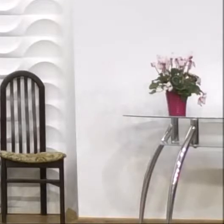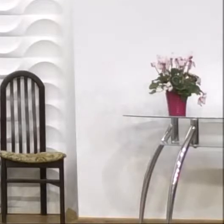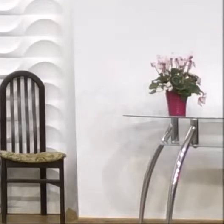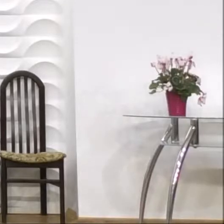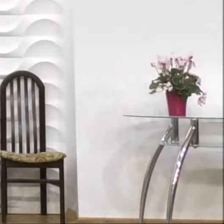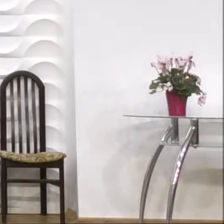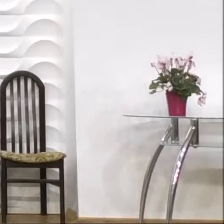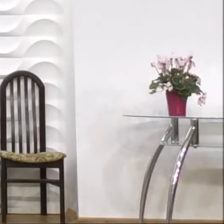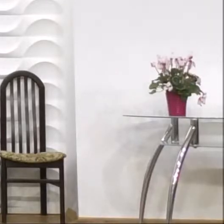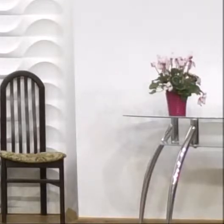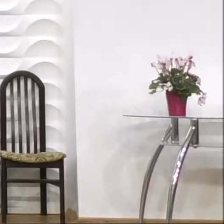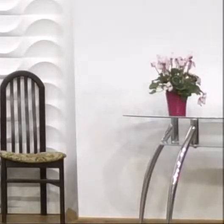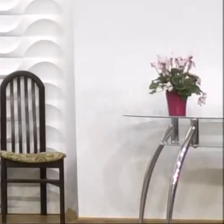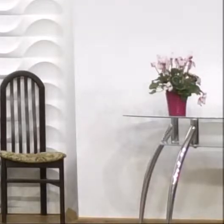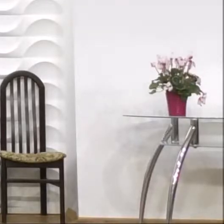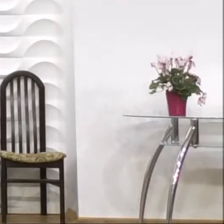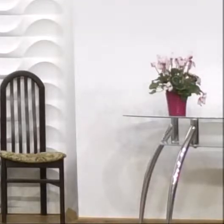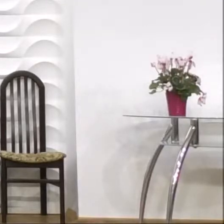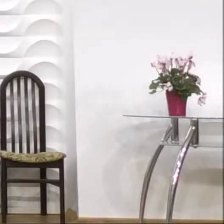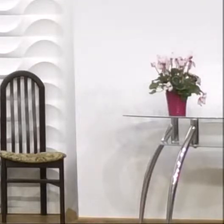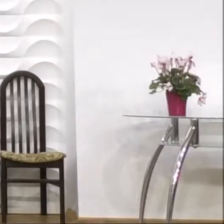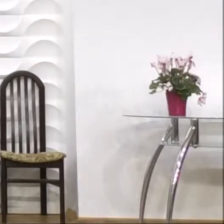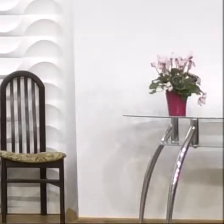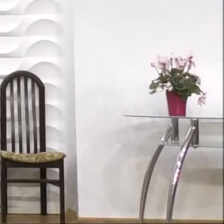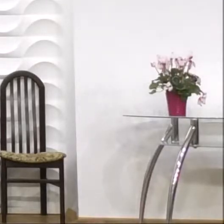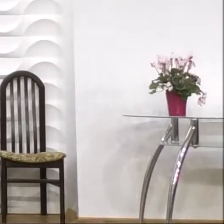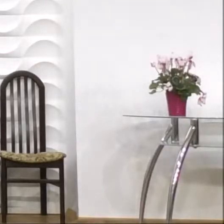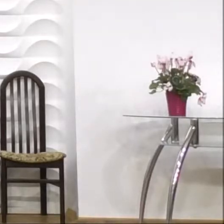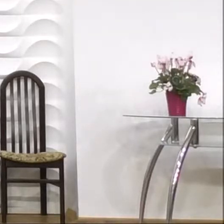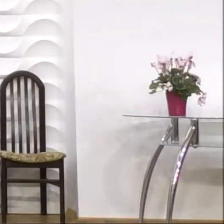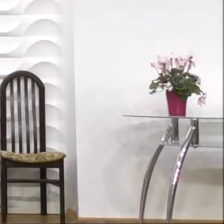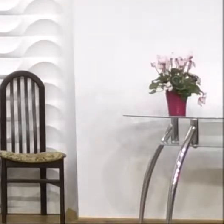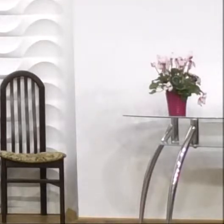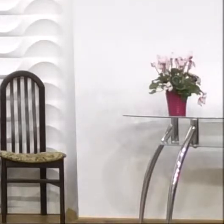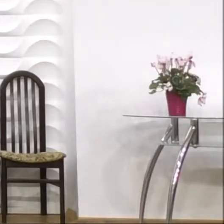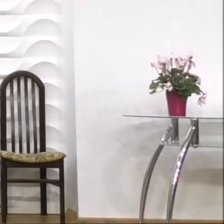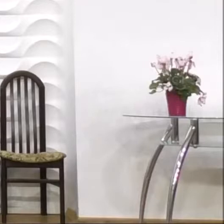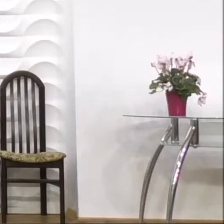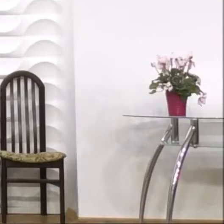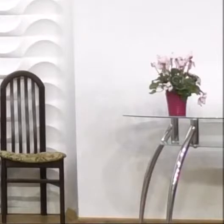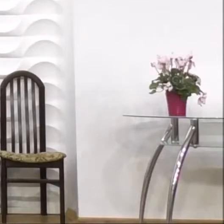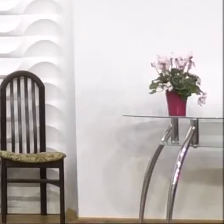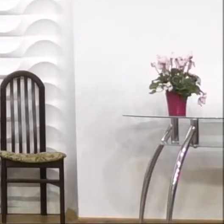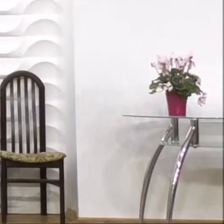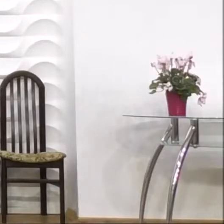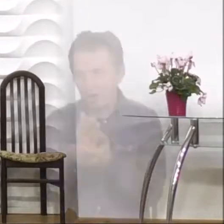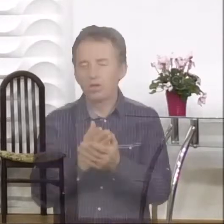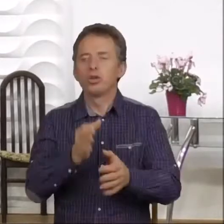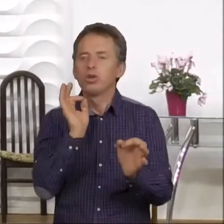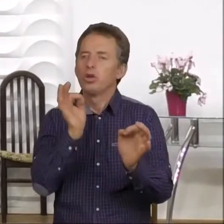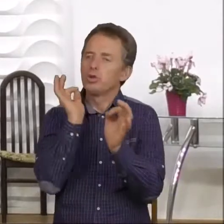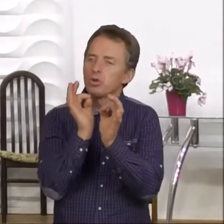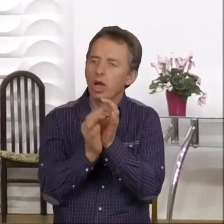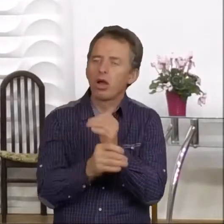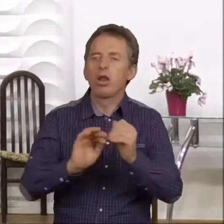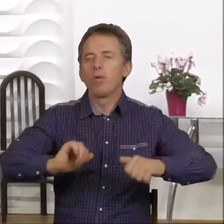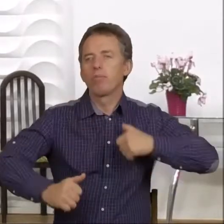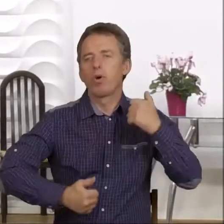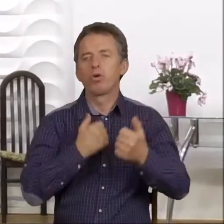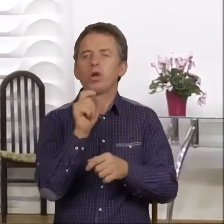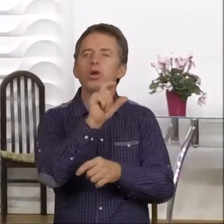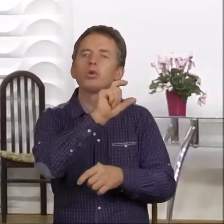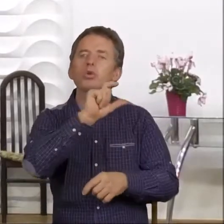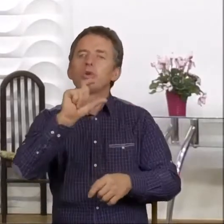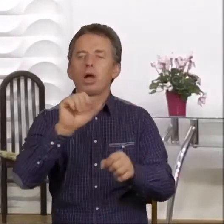zresztą wszystko co Bóg napisał powinno być interesujące dla człowieka wierzącego. No a dzisiaj szczególnie, ponieważ czas jest